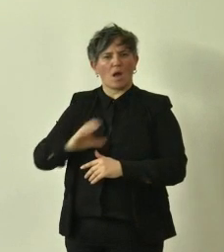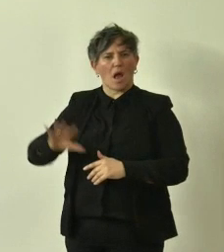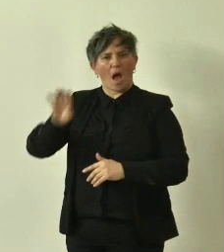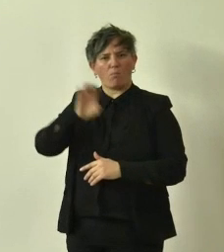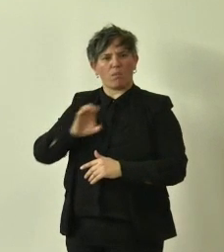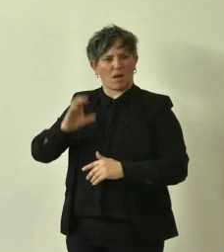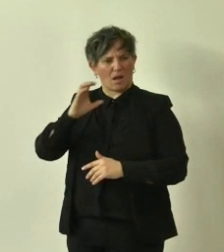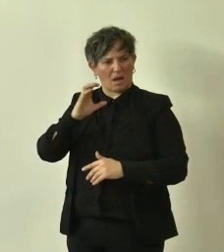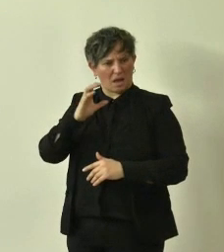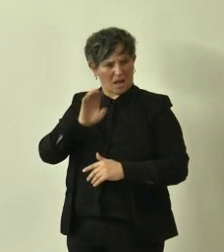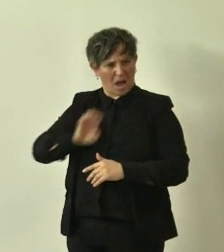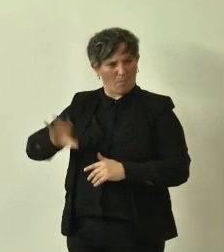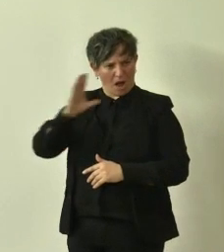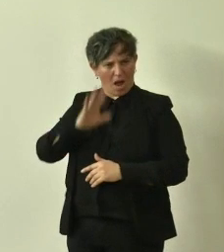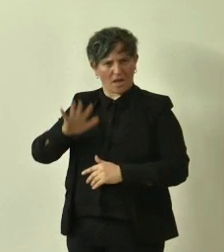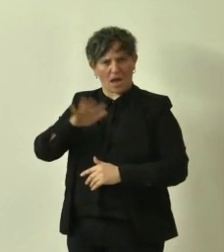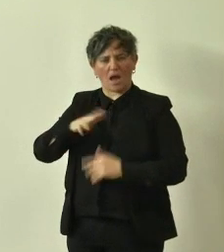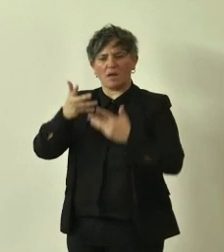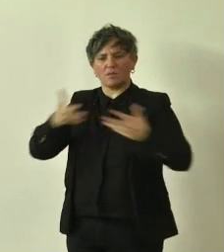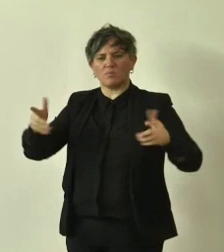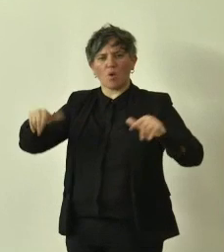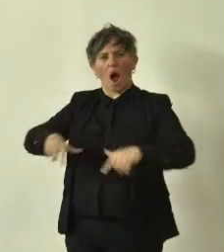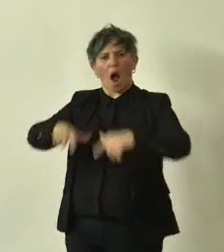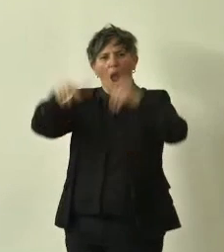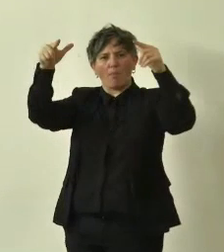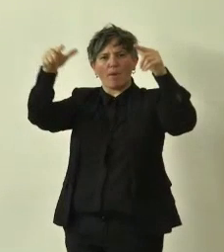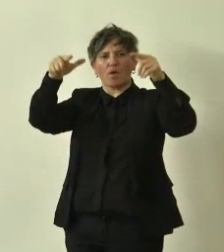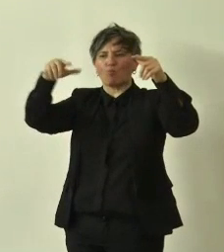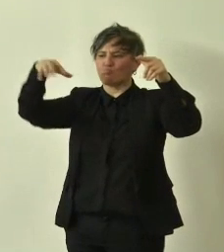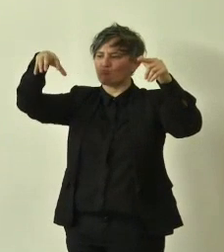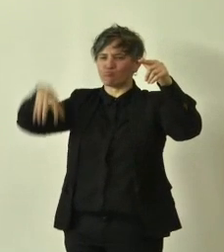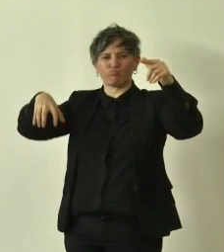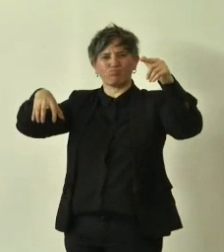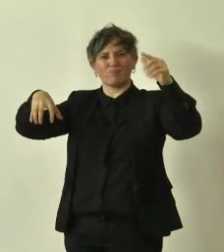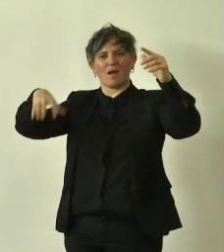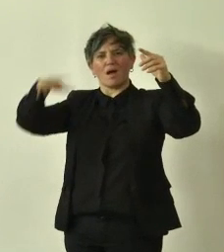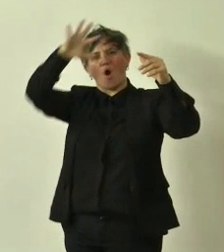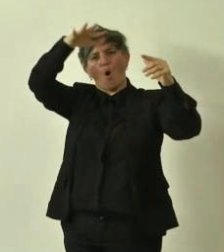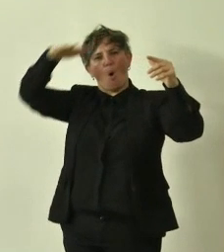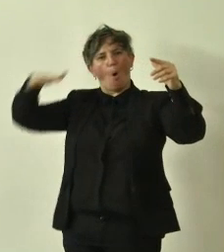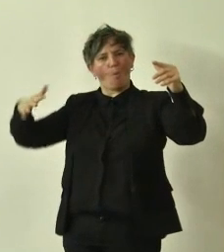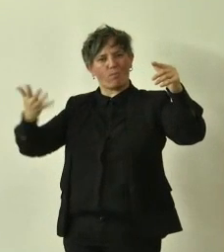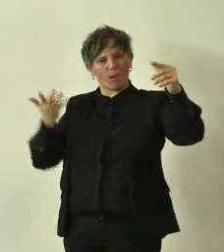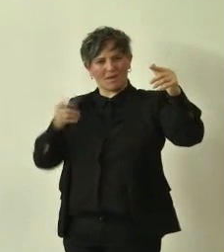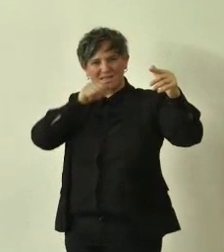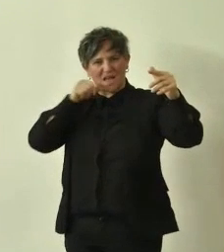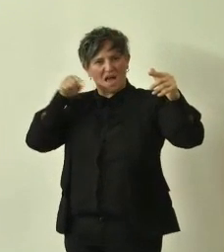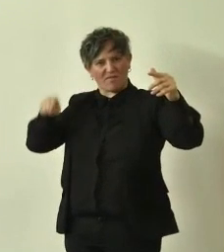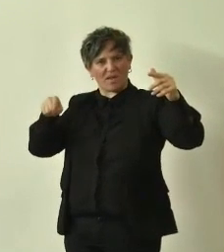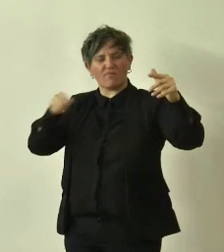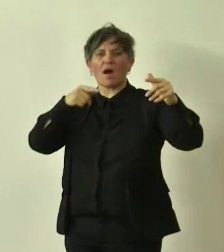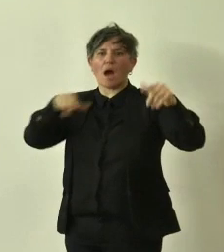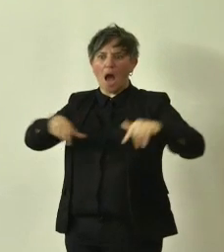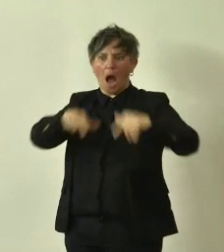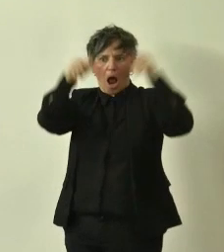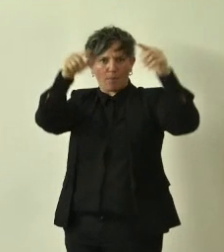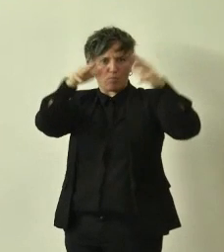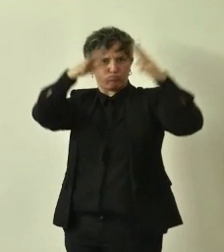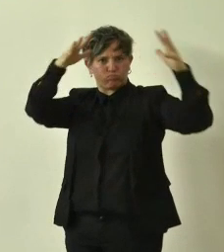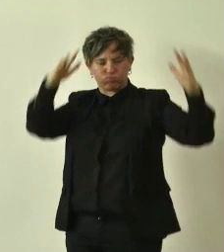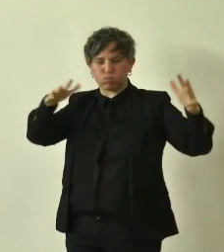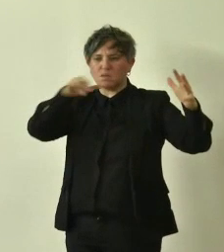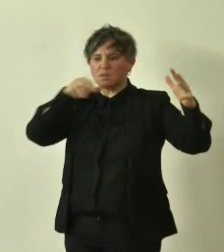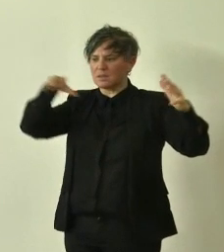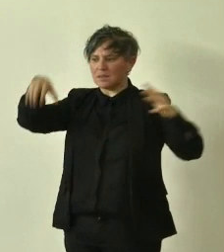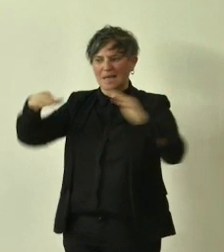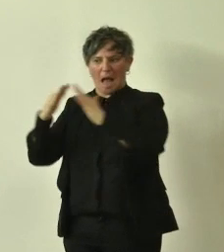trovare un grande albero ad ombreggiare la casa il cortile ma aveva un significato importantissimo